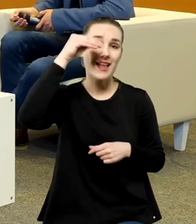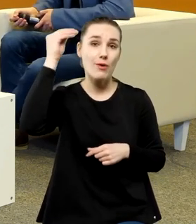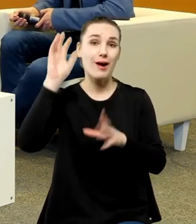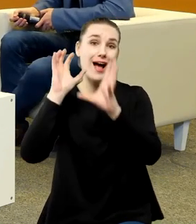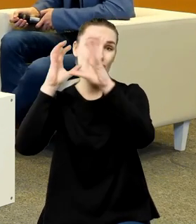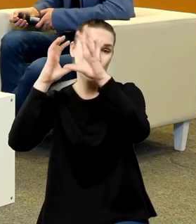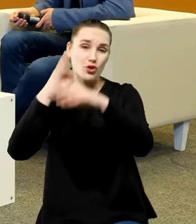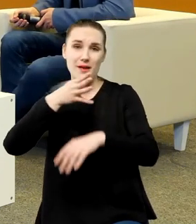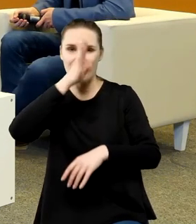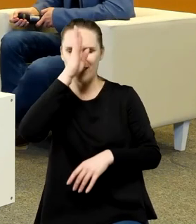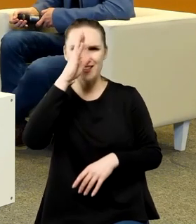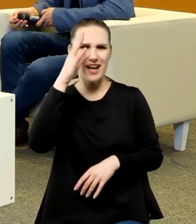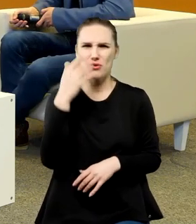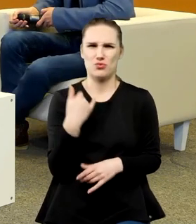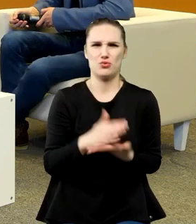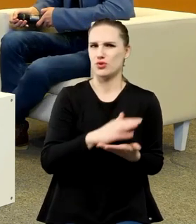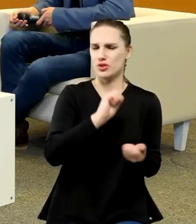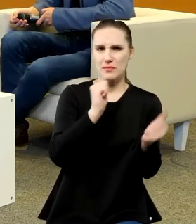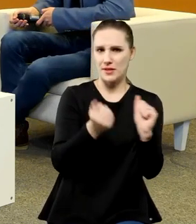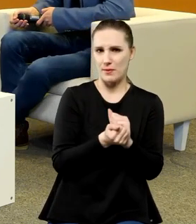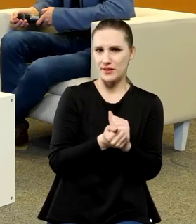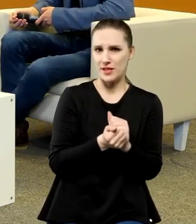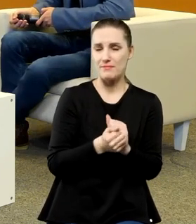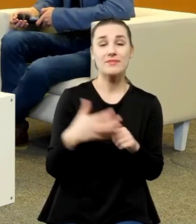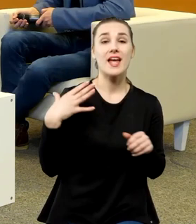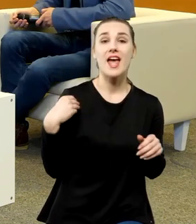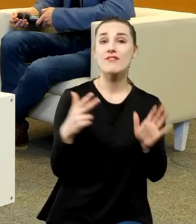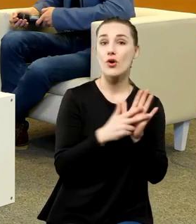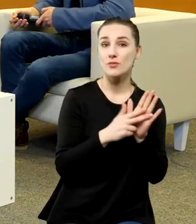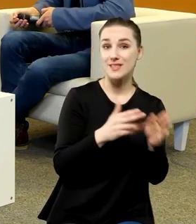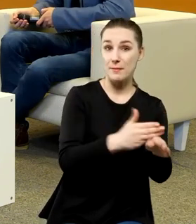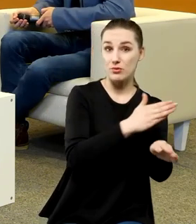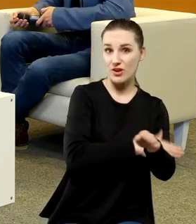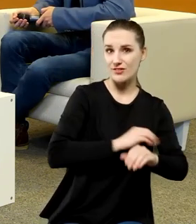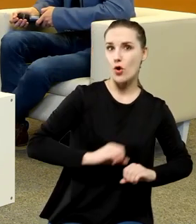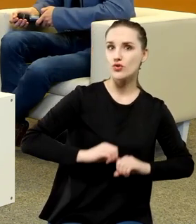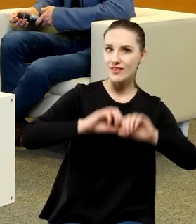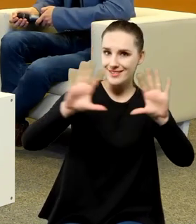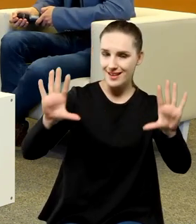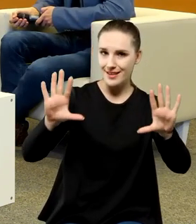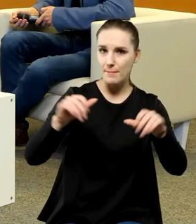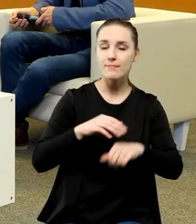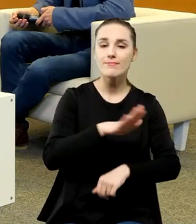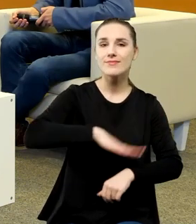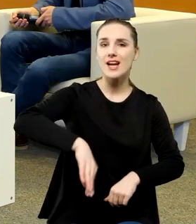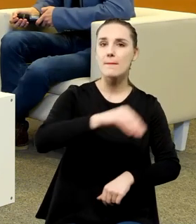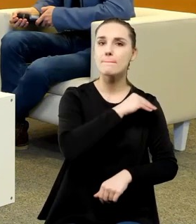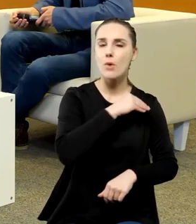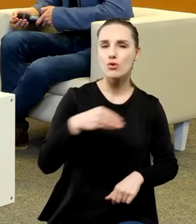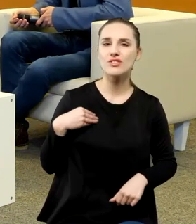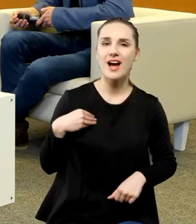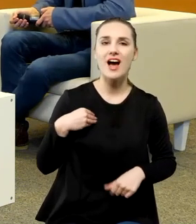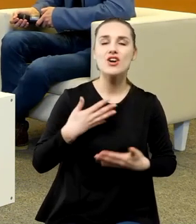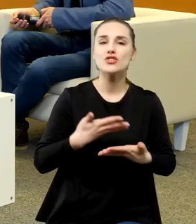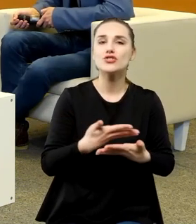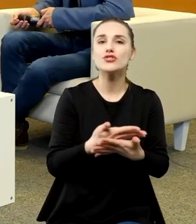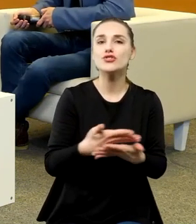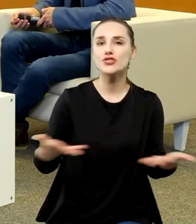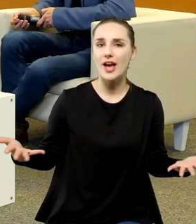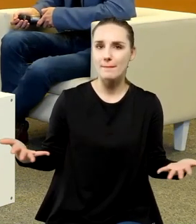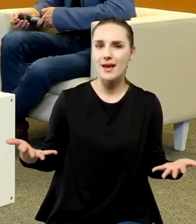zupełnie inaczej. W XVIII wieku przed oświeceniem w Polsce mamy nasze Ziemię, właściwie jeśli chodzi o